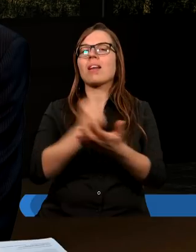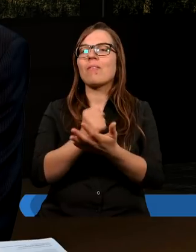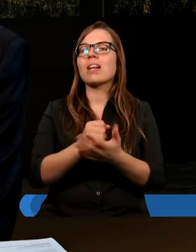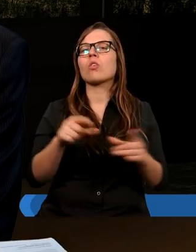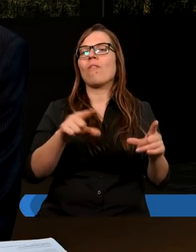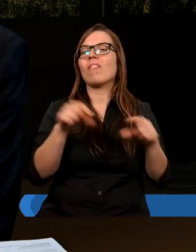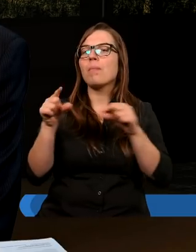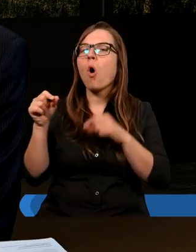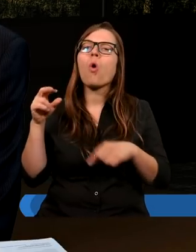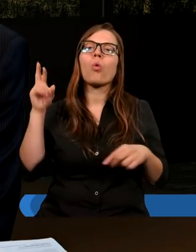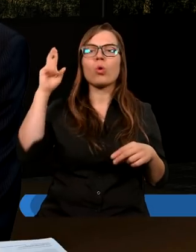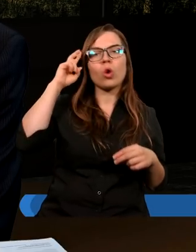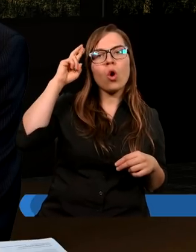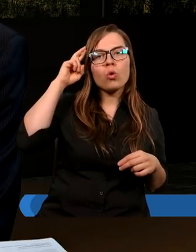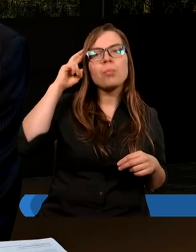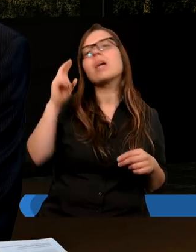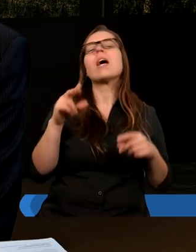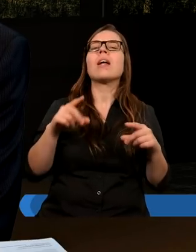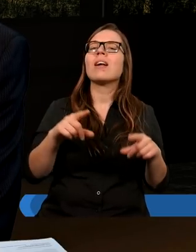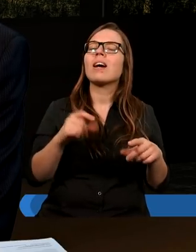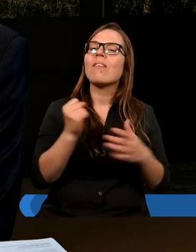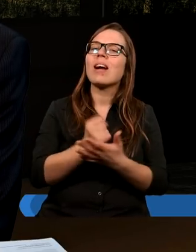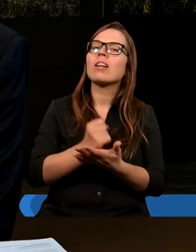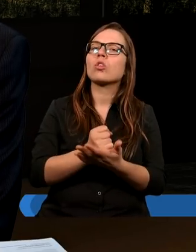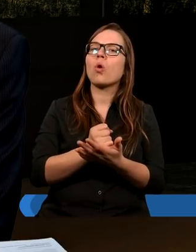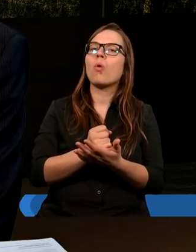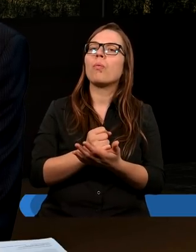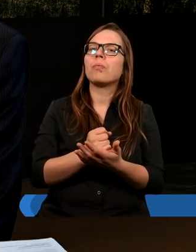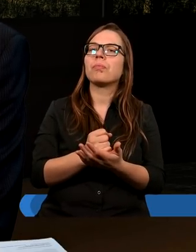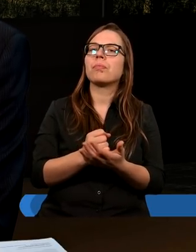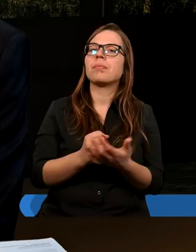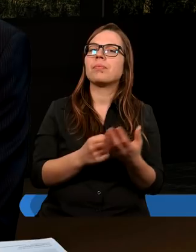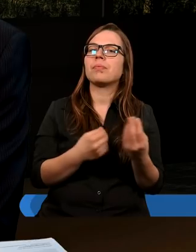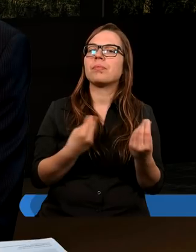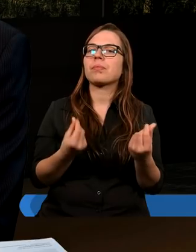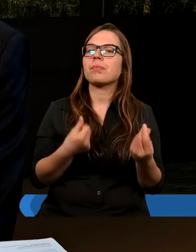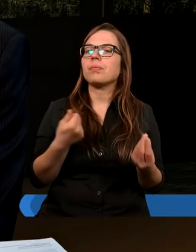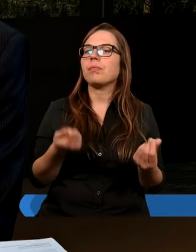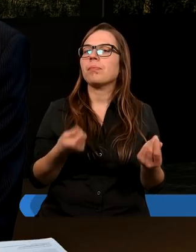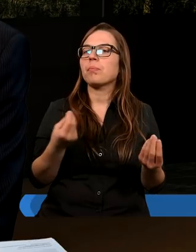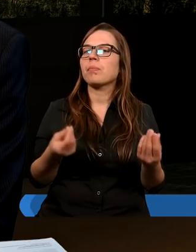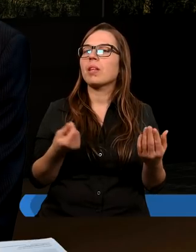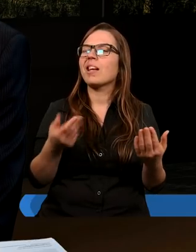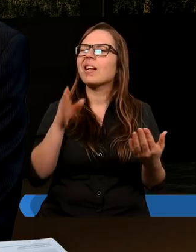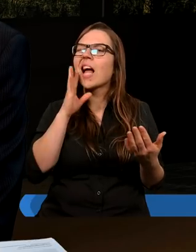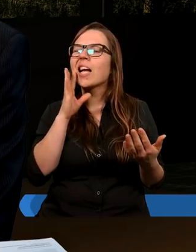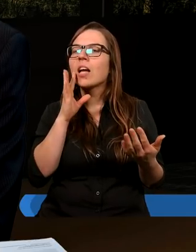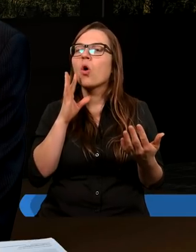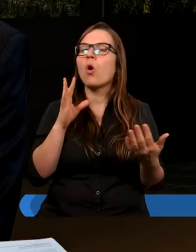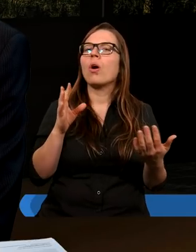aktem zrozumienia, aktem takiego